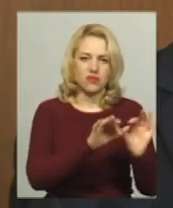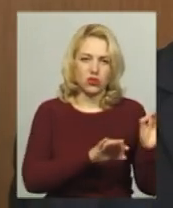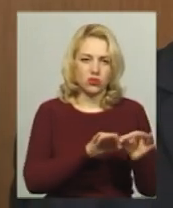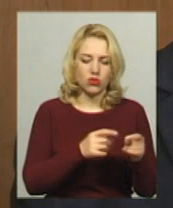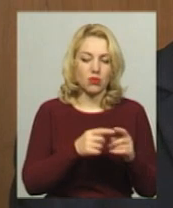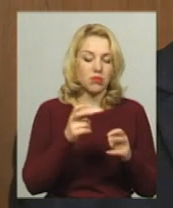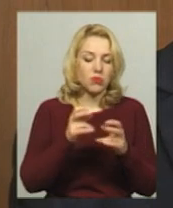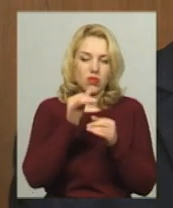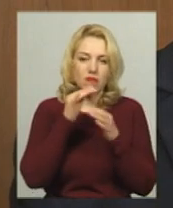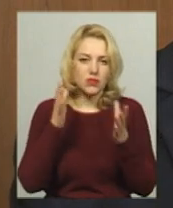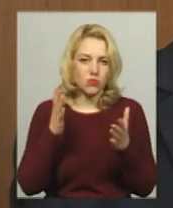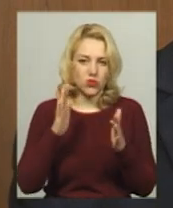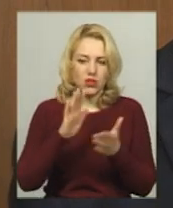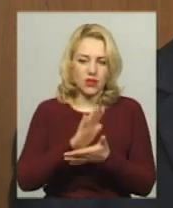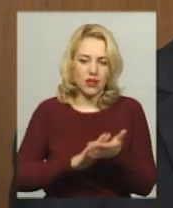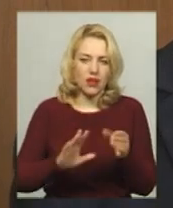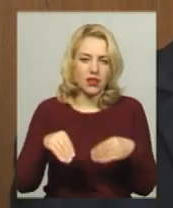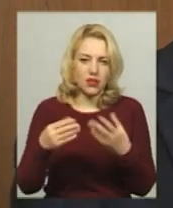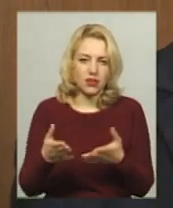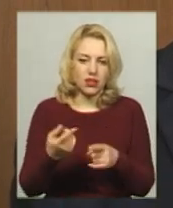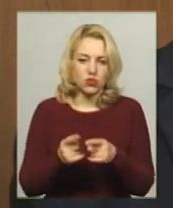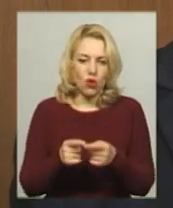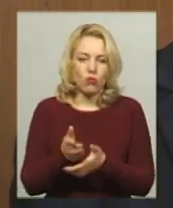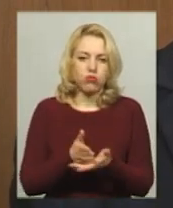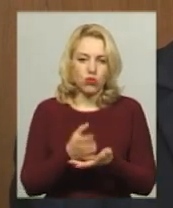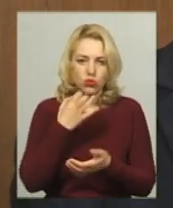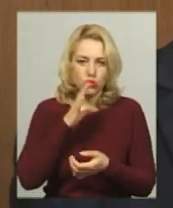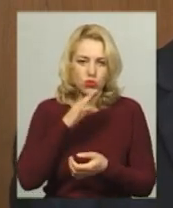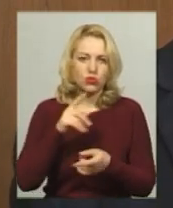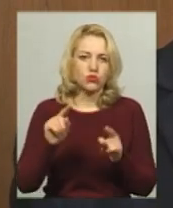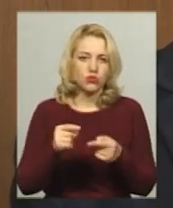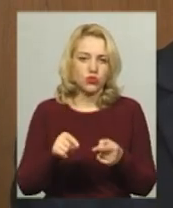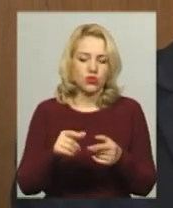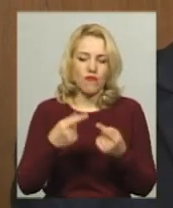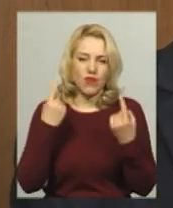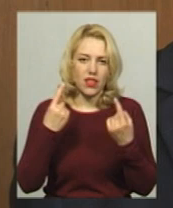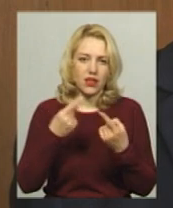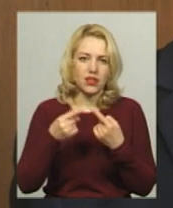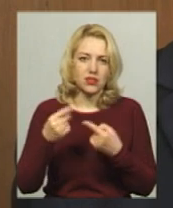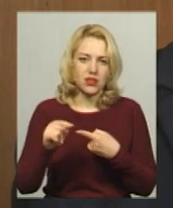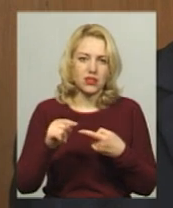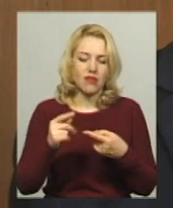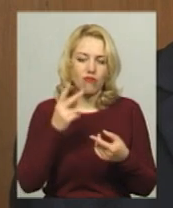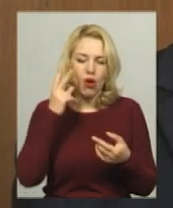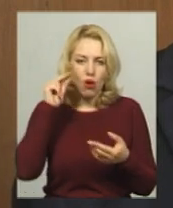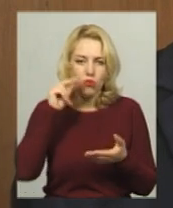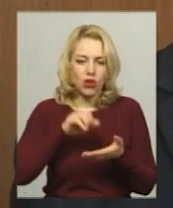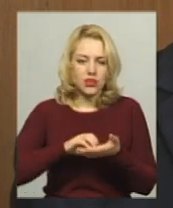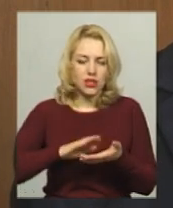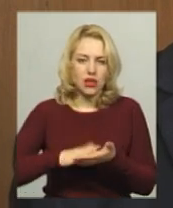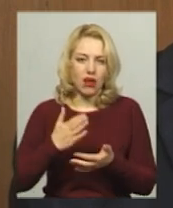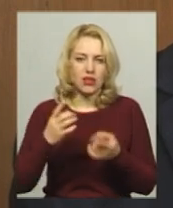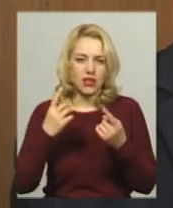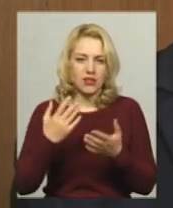не в змозі надалі надавати дану послугу у зв'язку з тим, що дуже велика різниця в цих показниках. І загальна сума